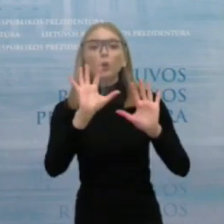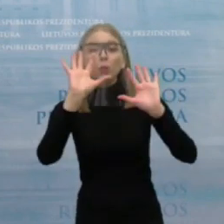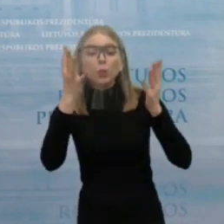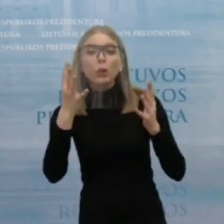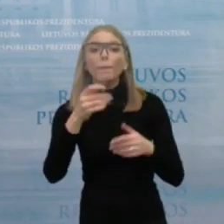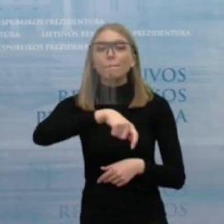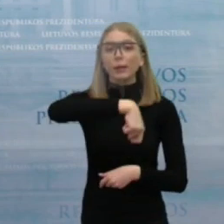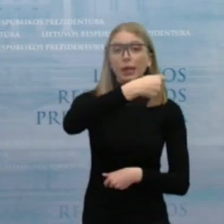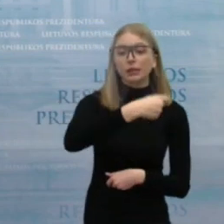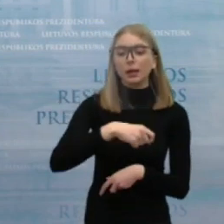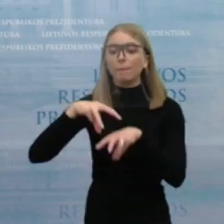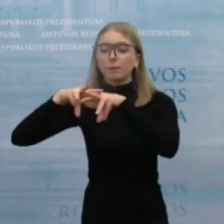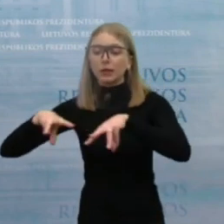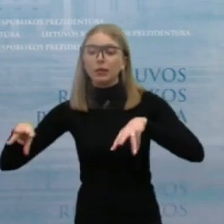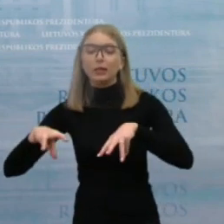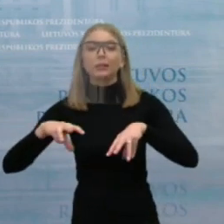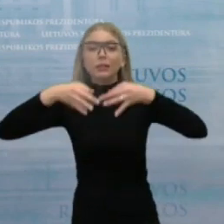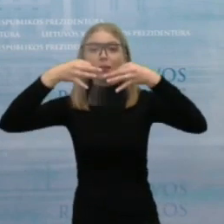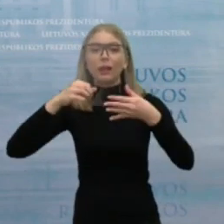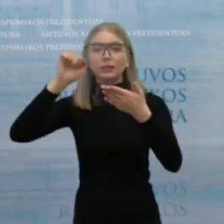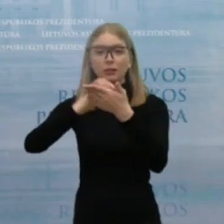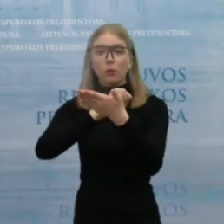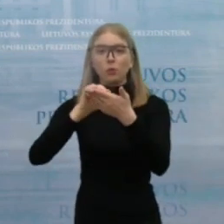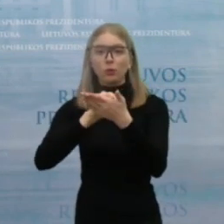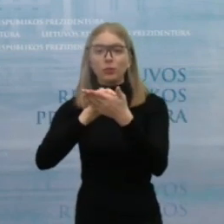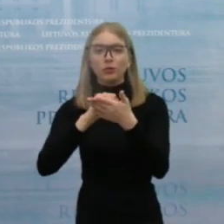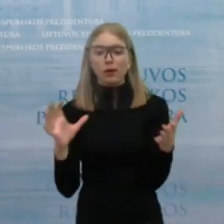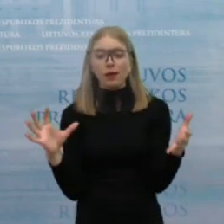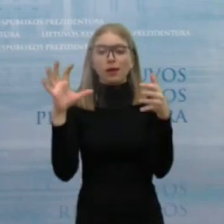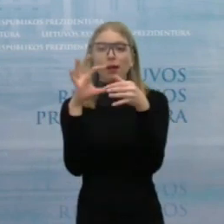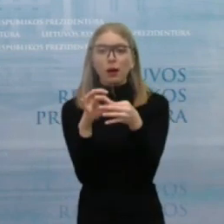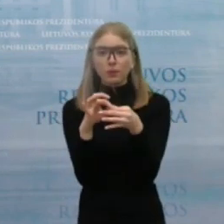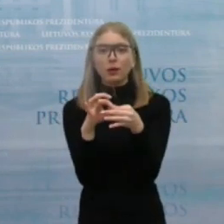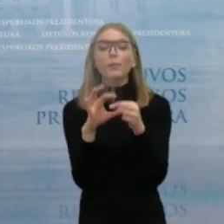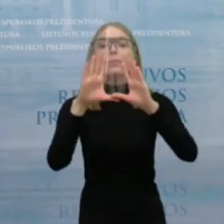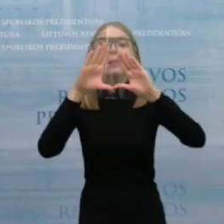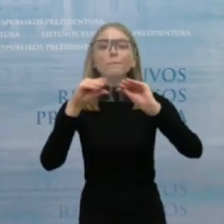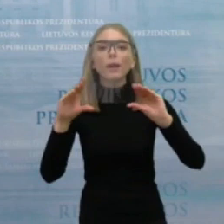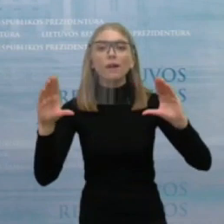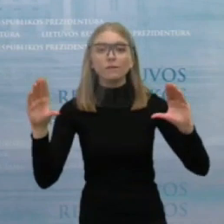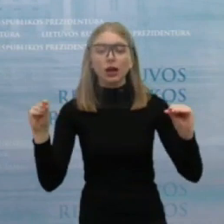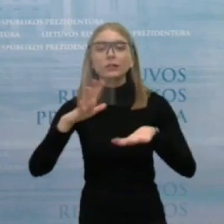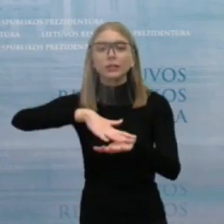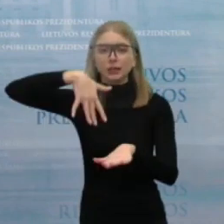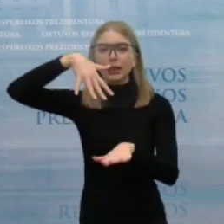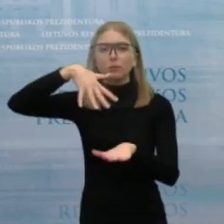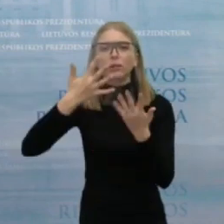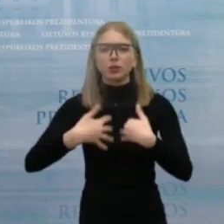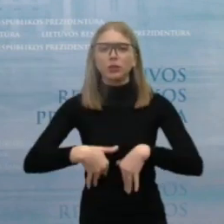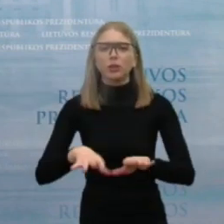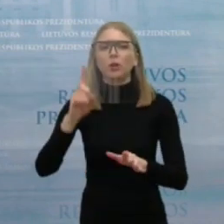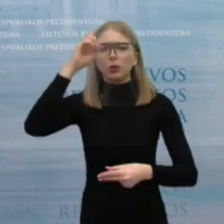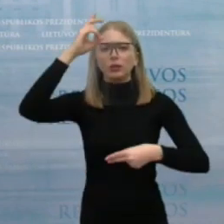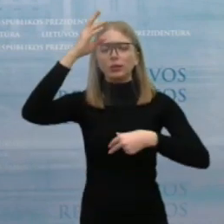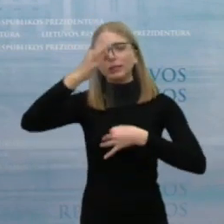teisės aktų projektus Seime, pavasario sesijoje šitas klausimas bus svarstumas nepirklausomai nuo to, kaip